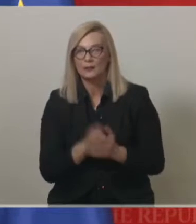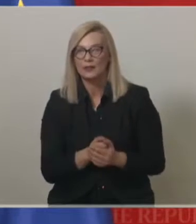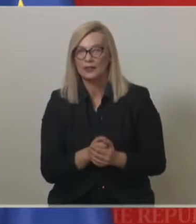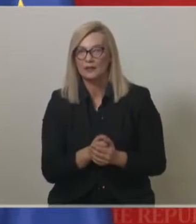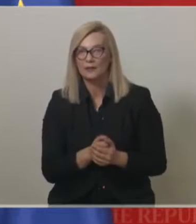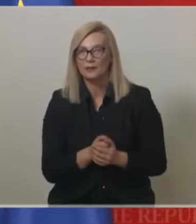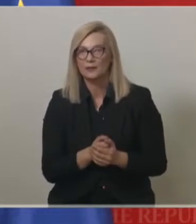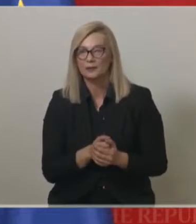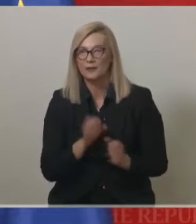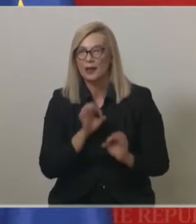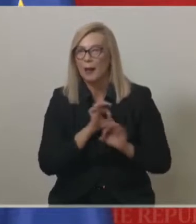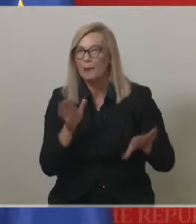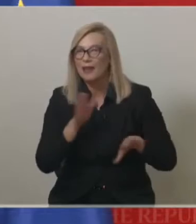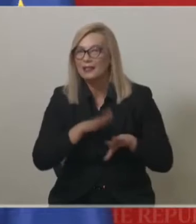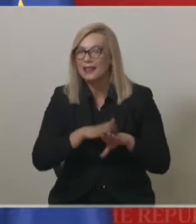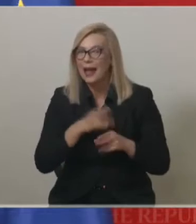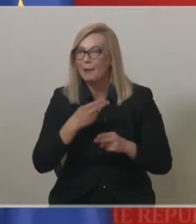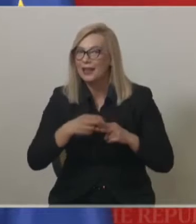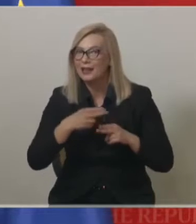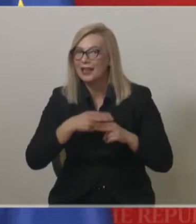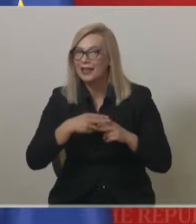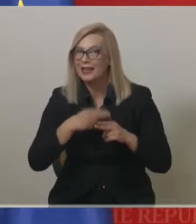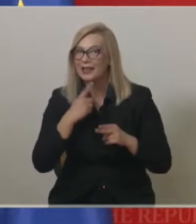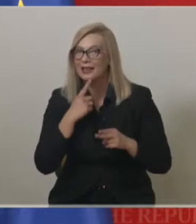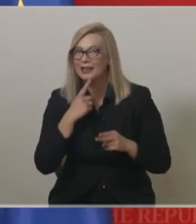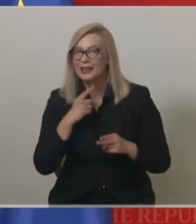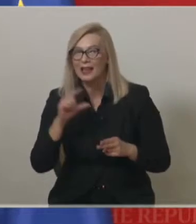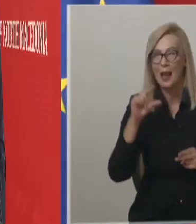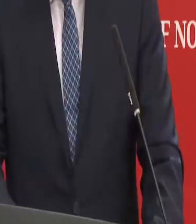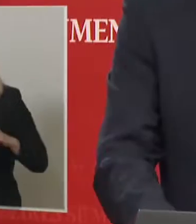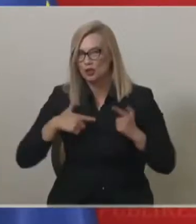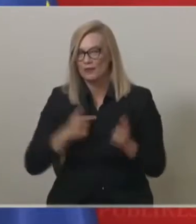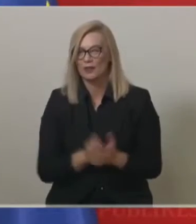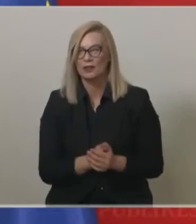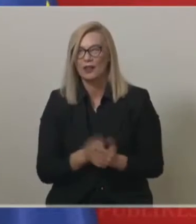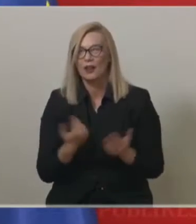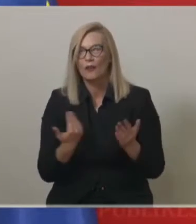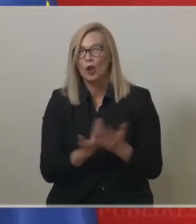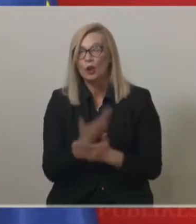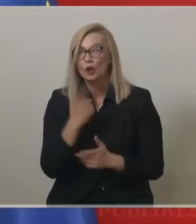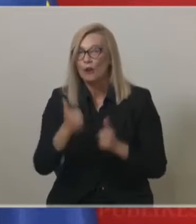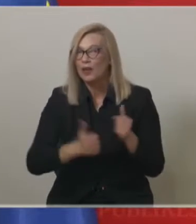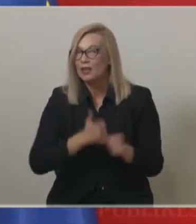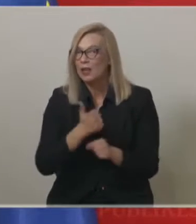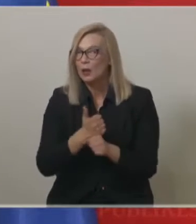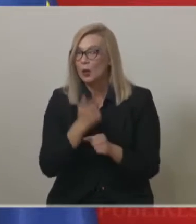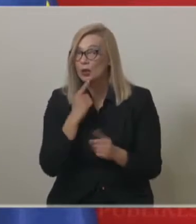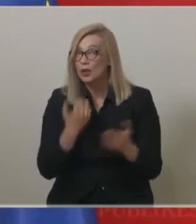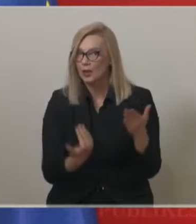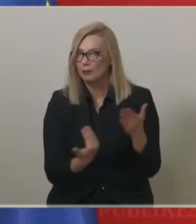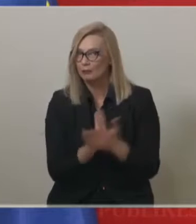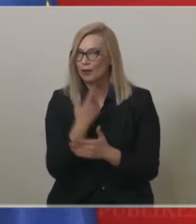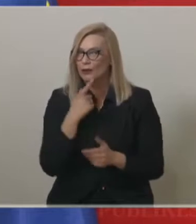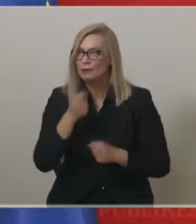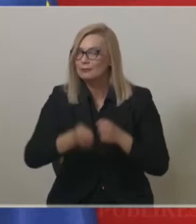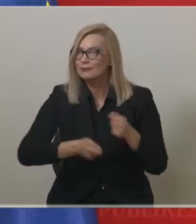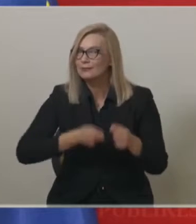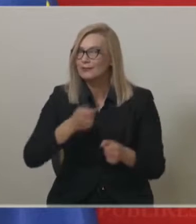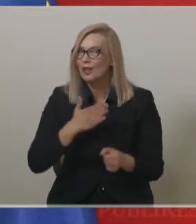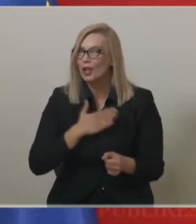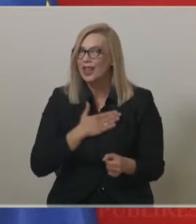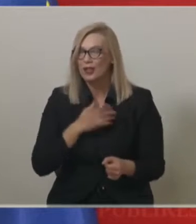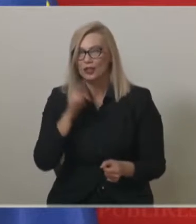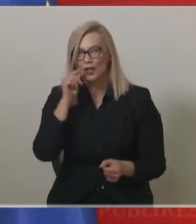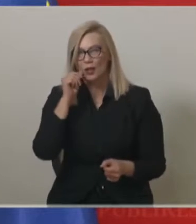бескаматни поволни кредитни линии за малите и средни предпријатија. Во новата година повторно ќе вложуваме во